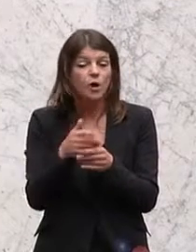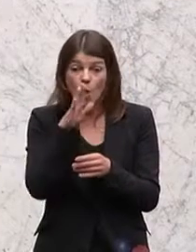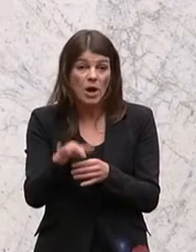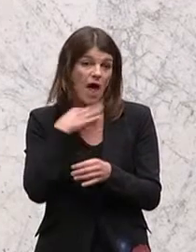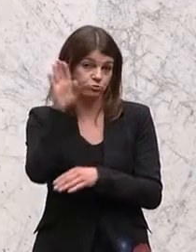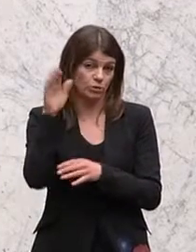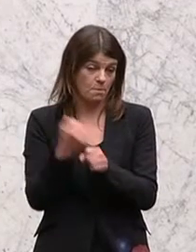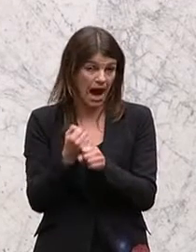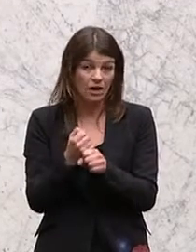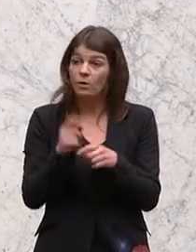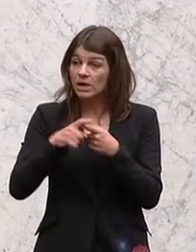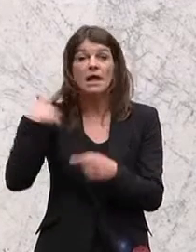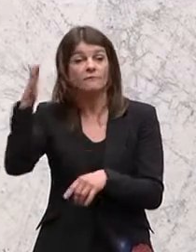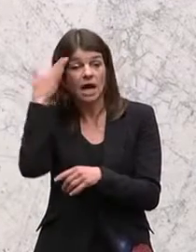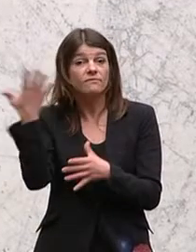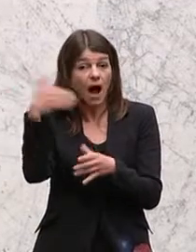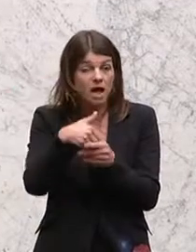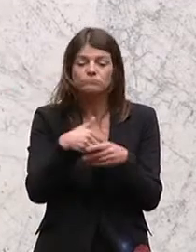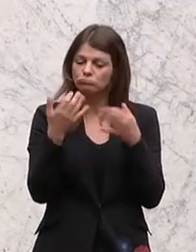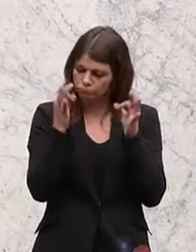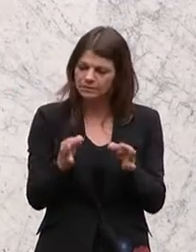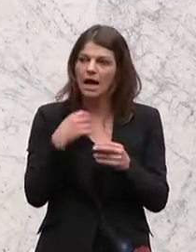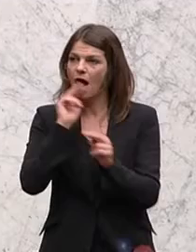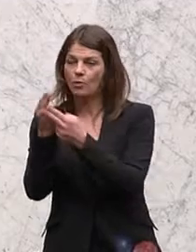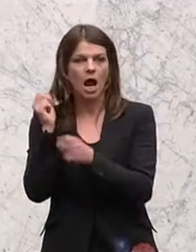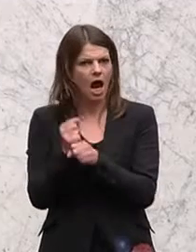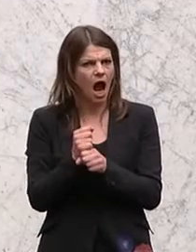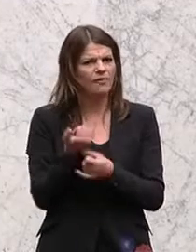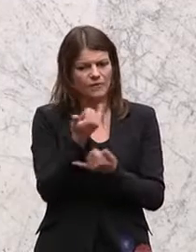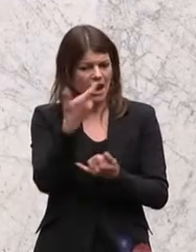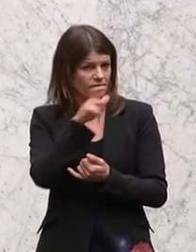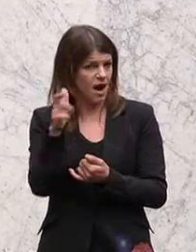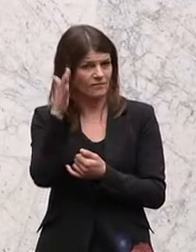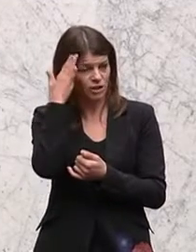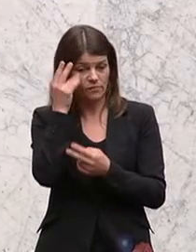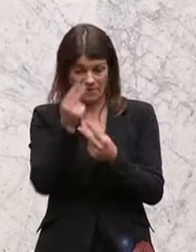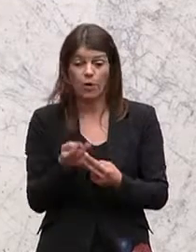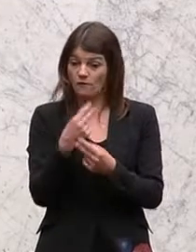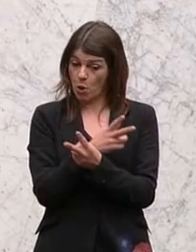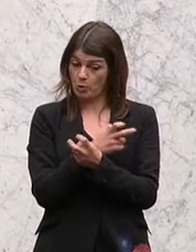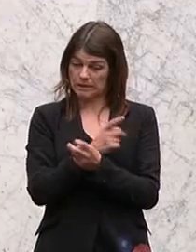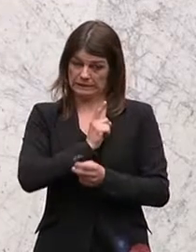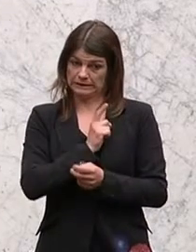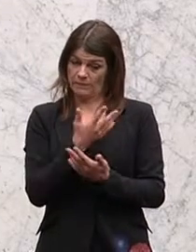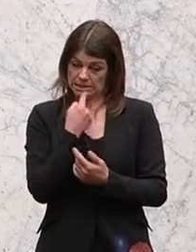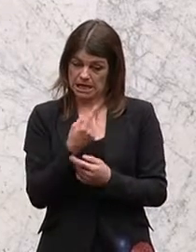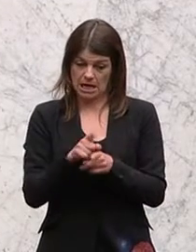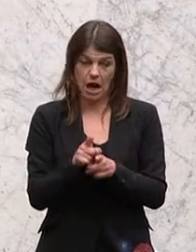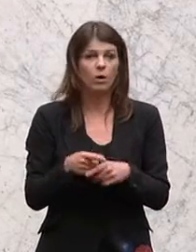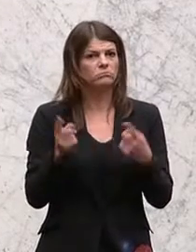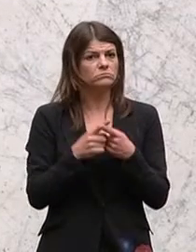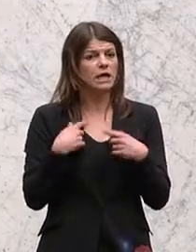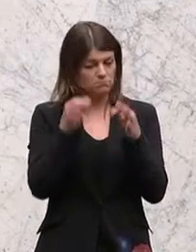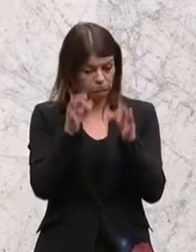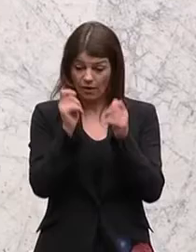bringen wird. Und erst dann kann definitiv auch gesagt werden, wie die fachlich-wissenschaftliche Bewertung seitens Österreichs erfolgt, wenn man eben den